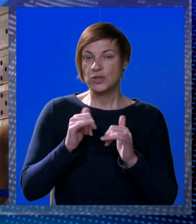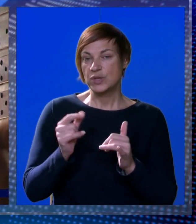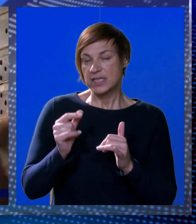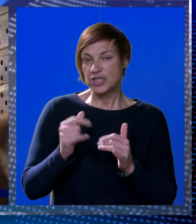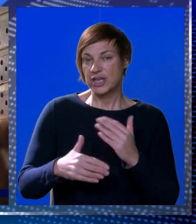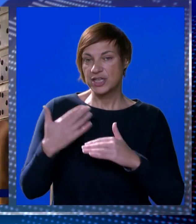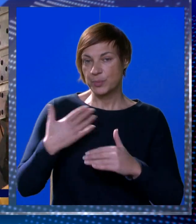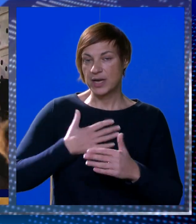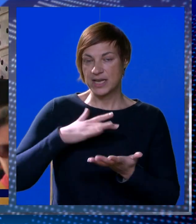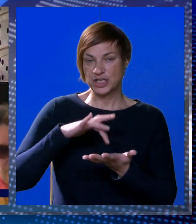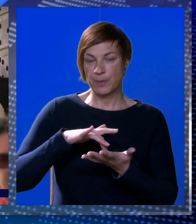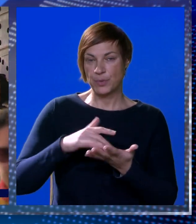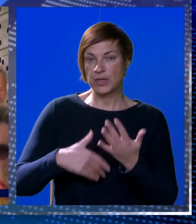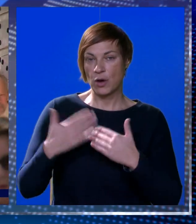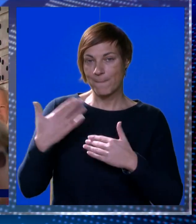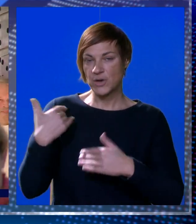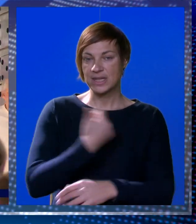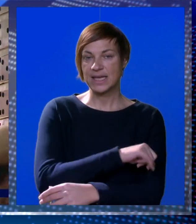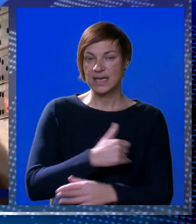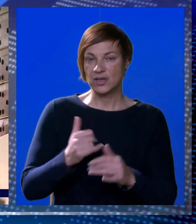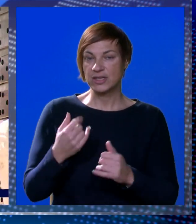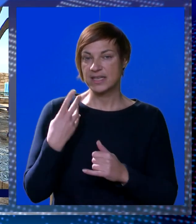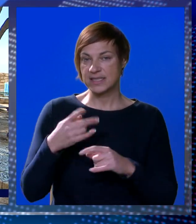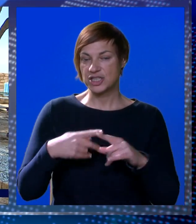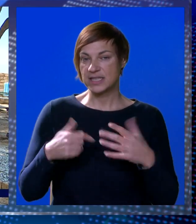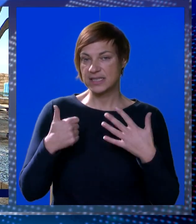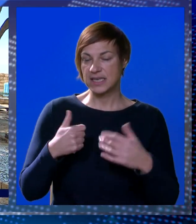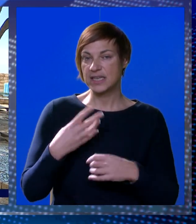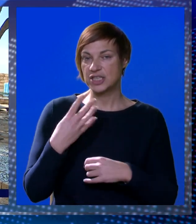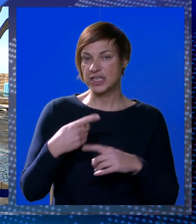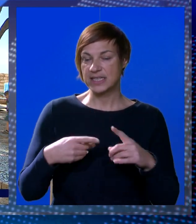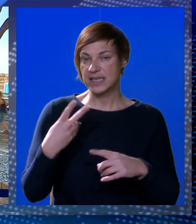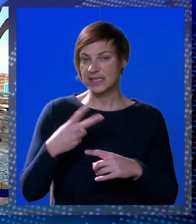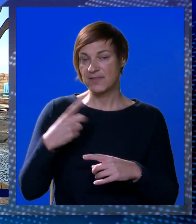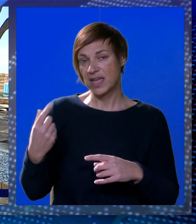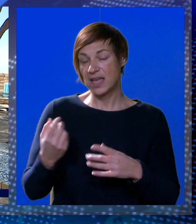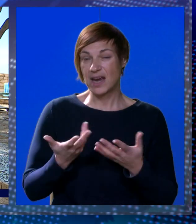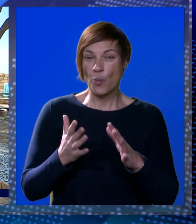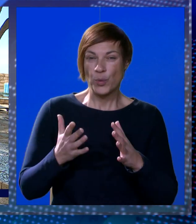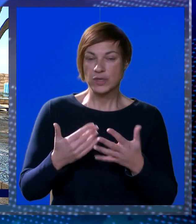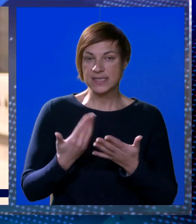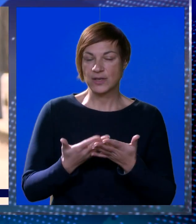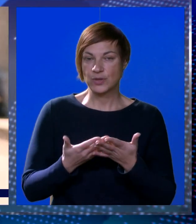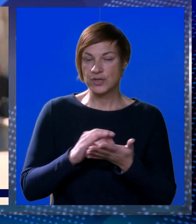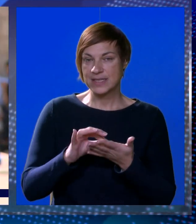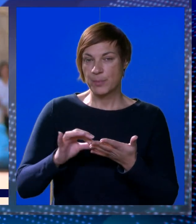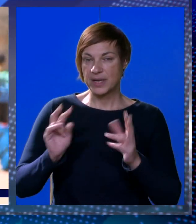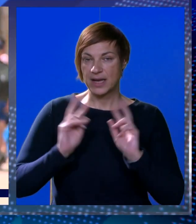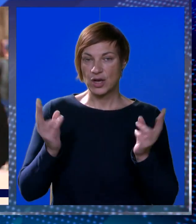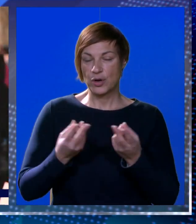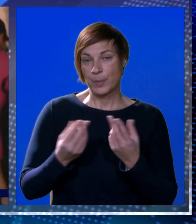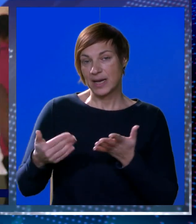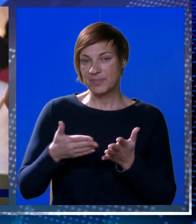Turisti su našto kraće boravili na našem području nego proteklih godina sa 4,6 na 4,2 dana u prosjeku, no to se